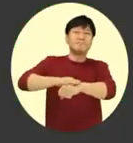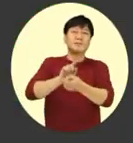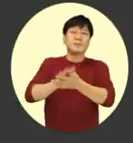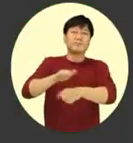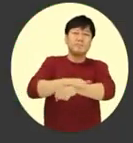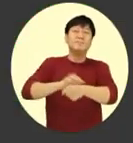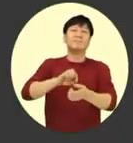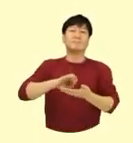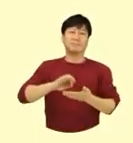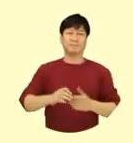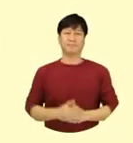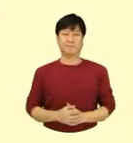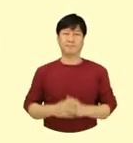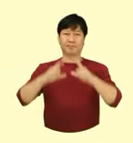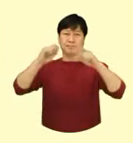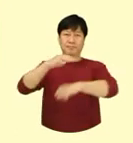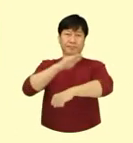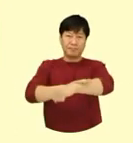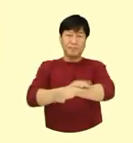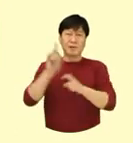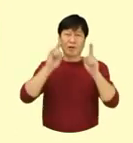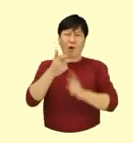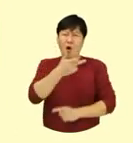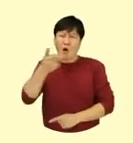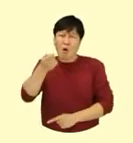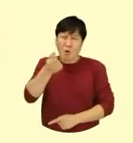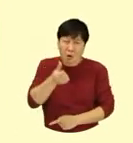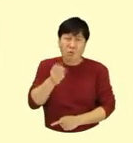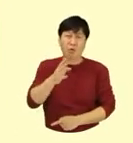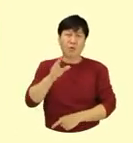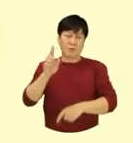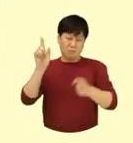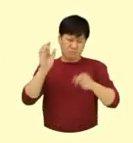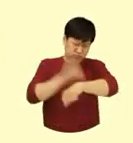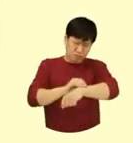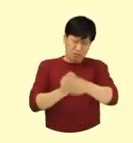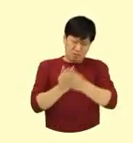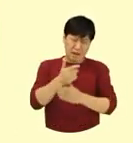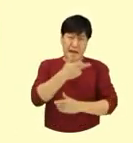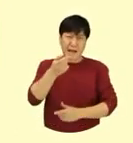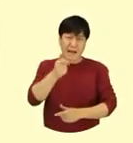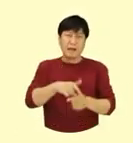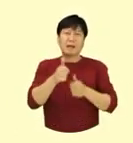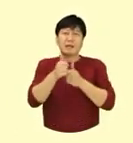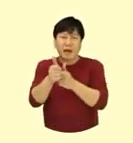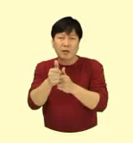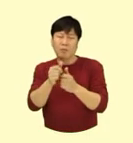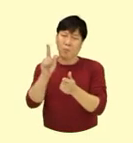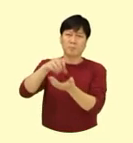창상피복제는 상처의 깊이와 삼출물의 양 등을 고려하여 적절한 제품을 선택해서 사용해야 합니다.